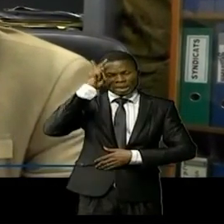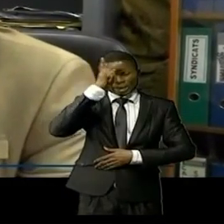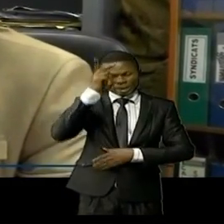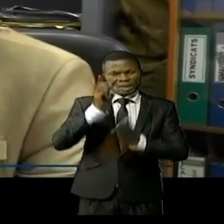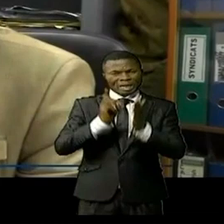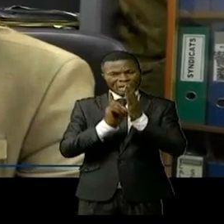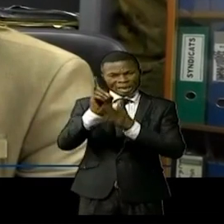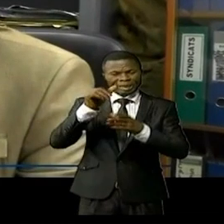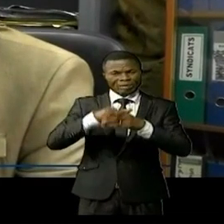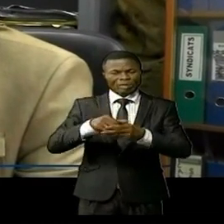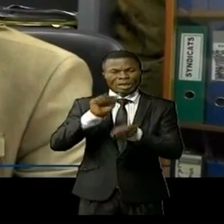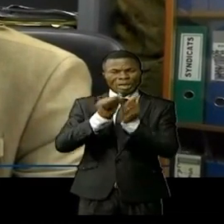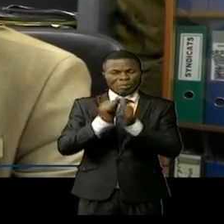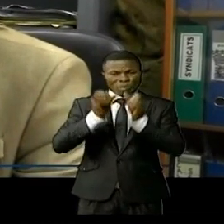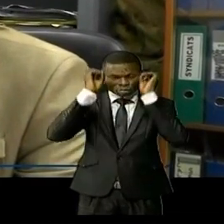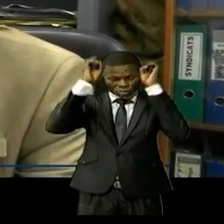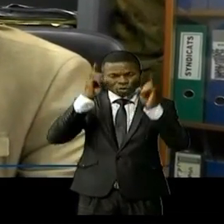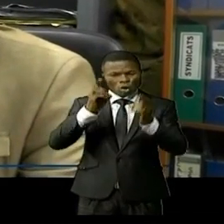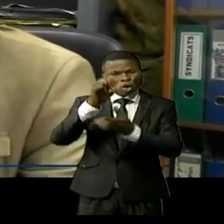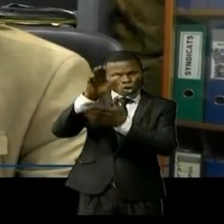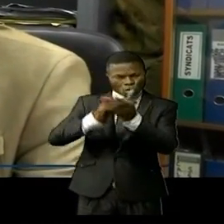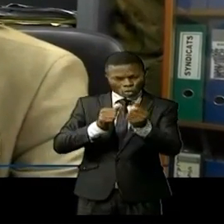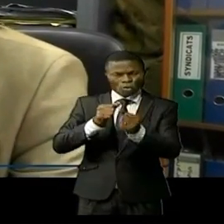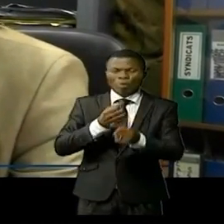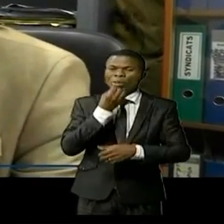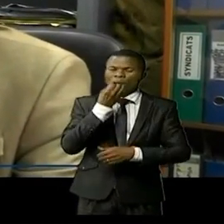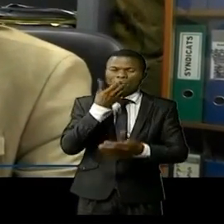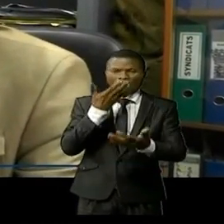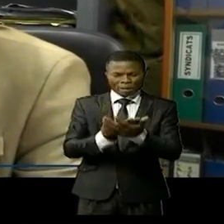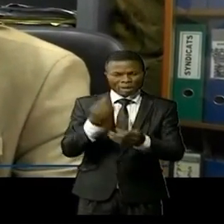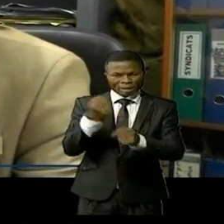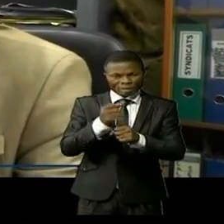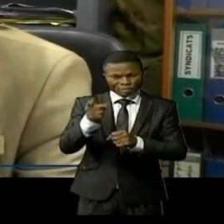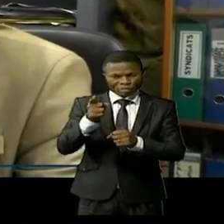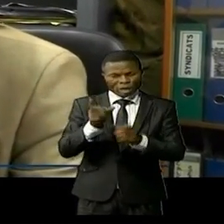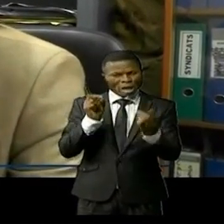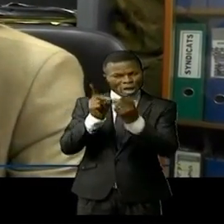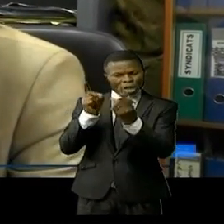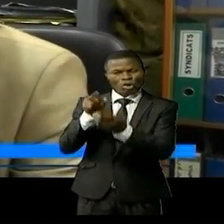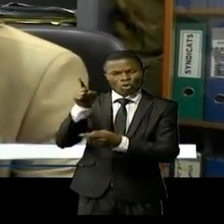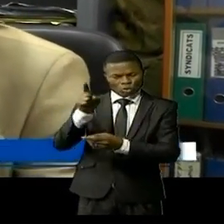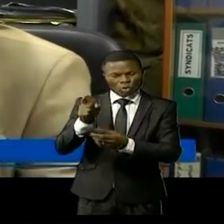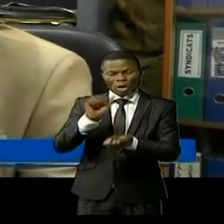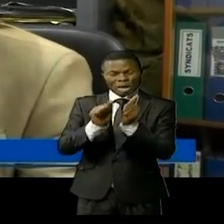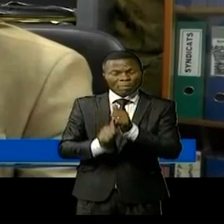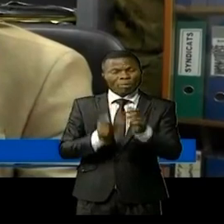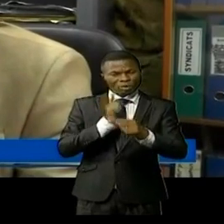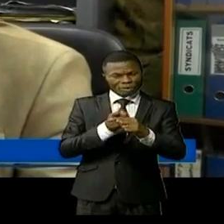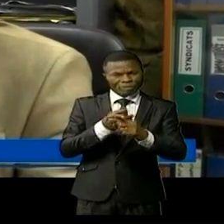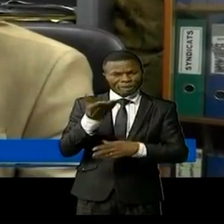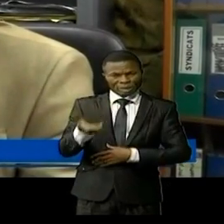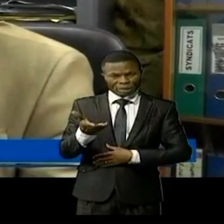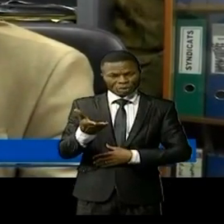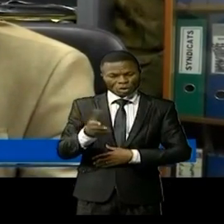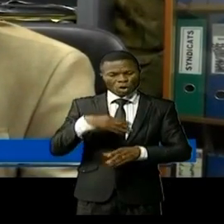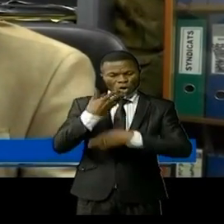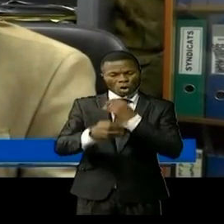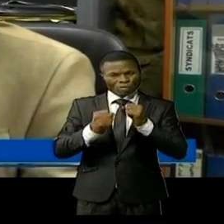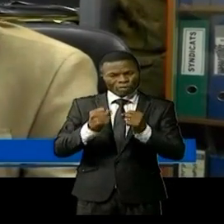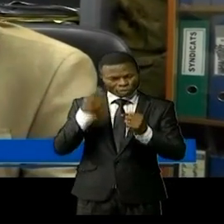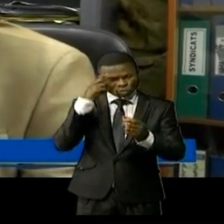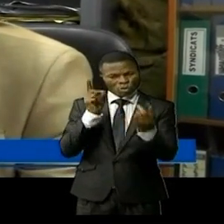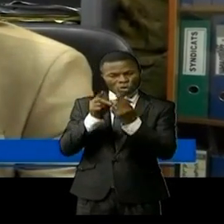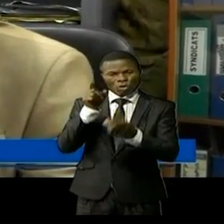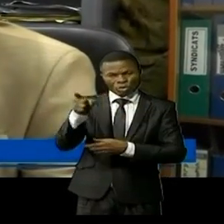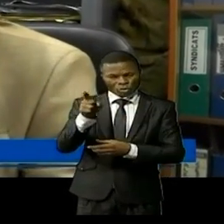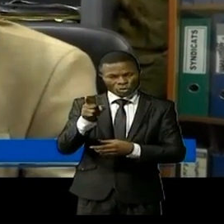nous allons tout faire nous allons suivre votre trace pourquoi pas vous contacter quand il y a des difficultés on fera du tout pour vous contacter